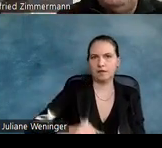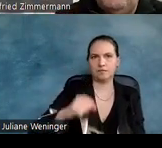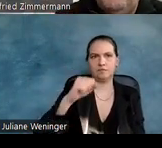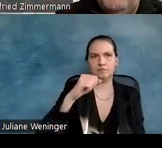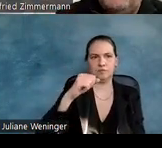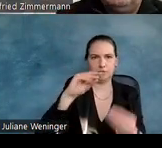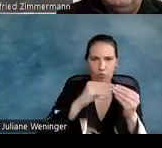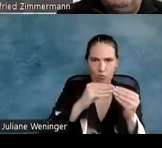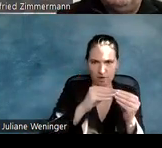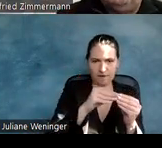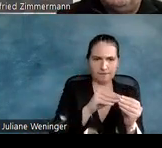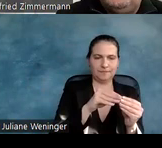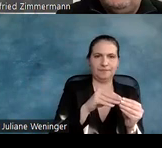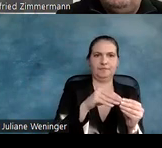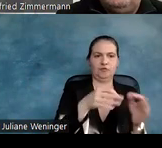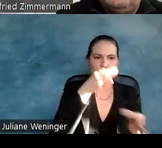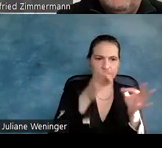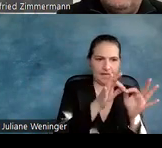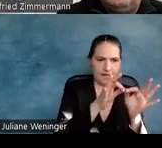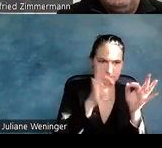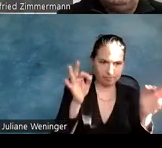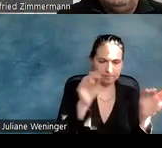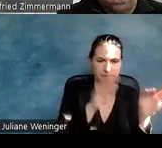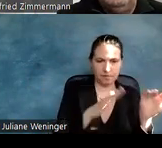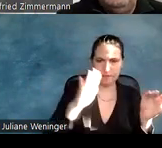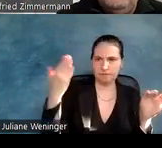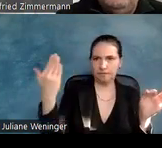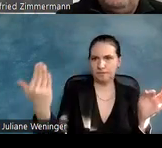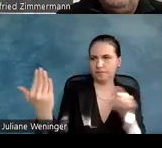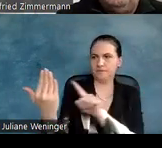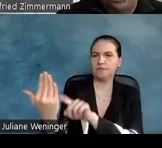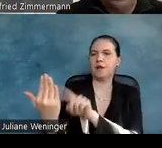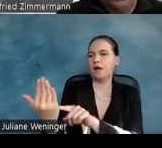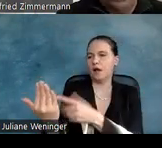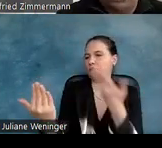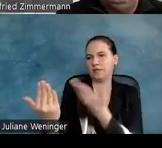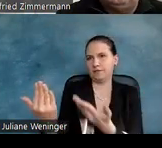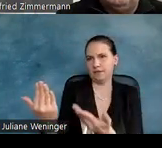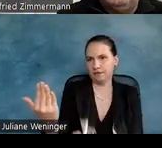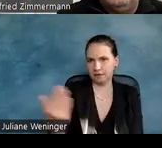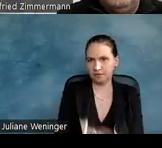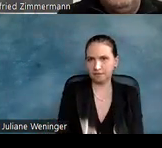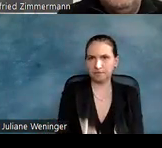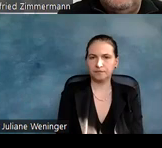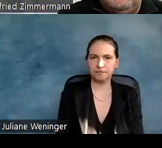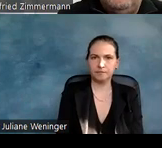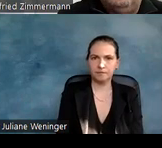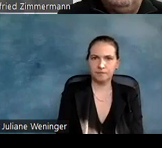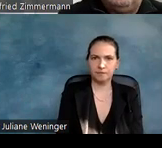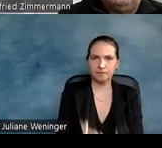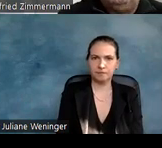Problem und wo ist genau, also visuell wird es angezeigt auf im Tool wird es angezeigt